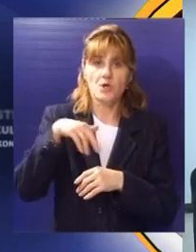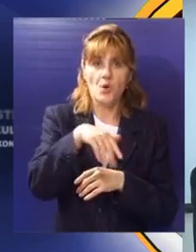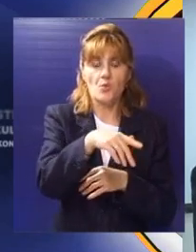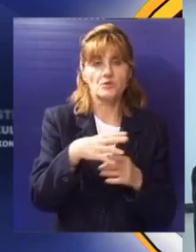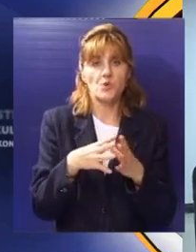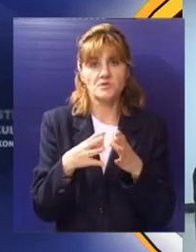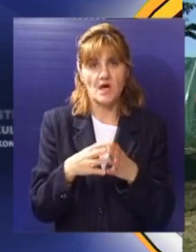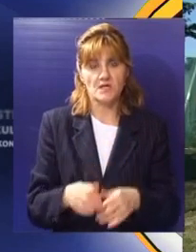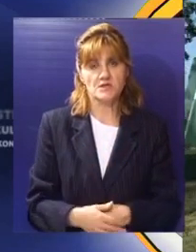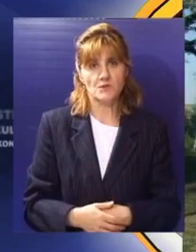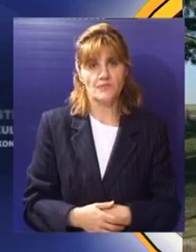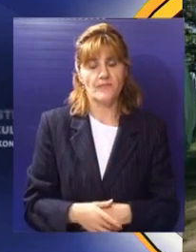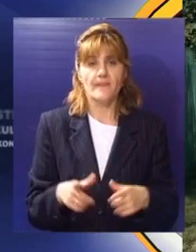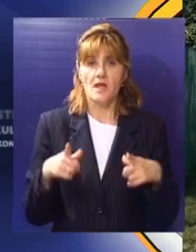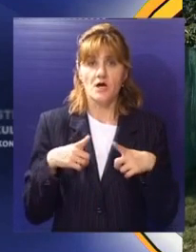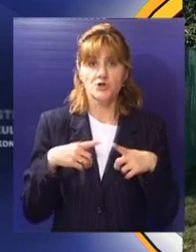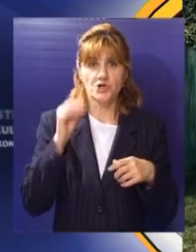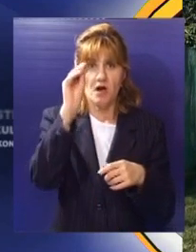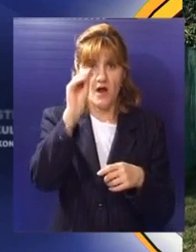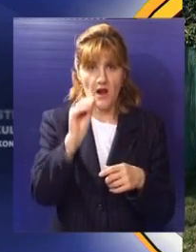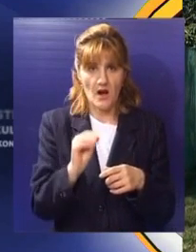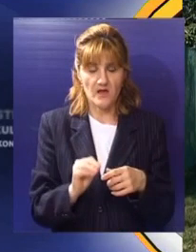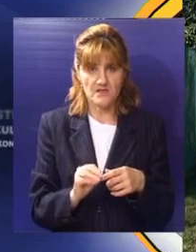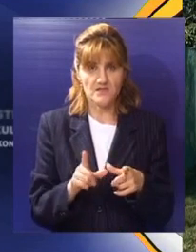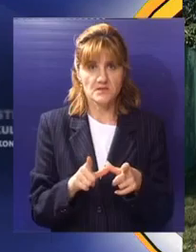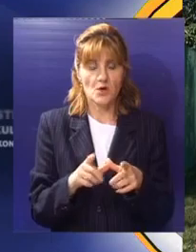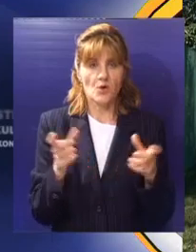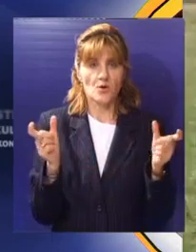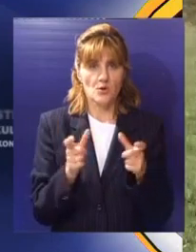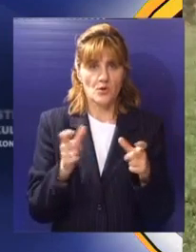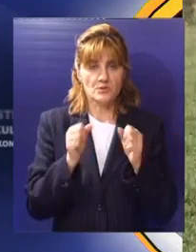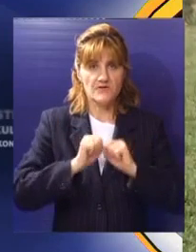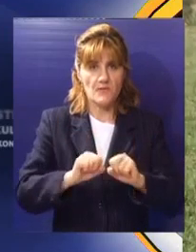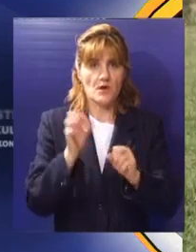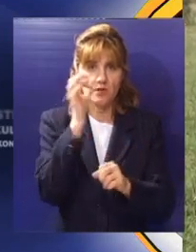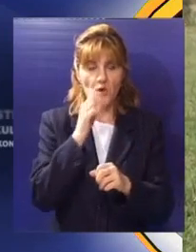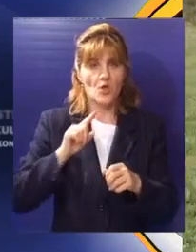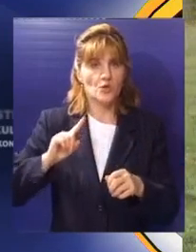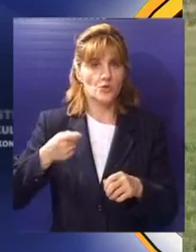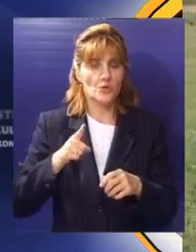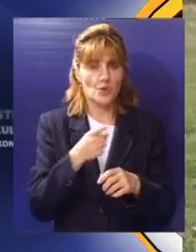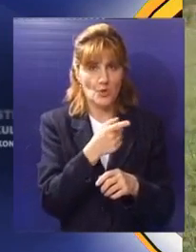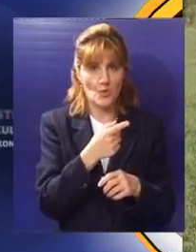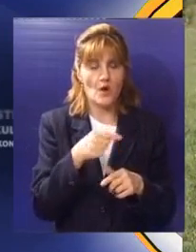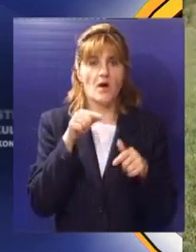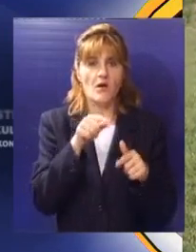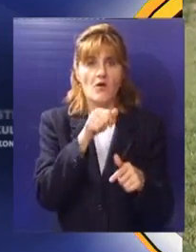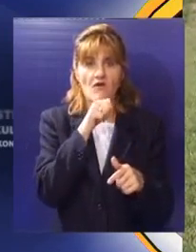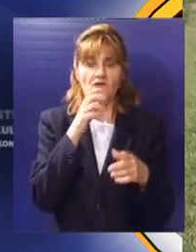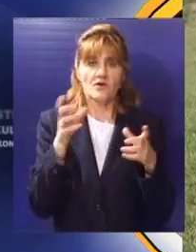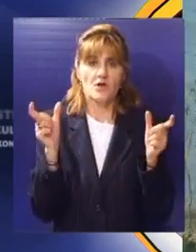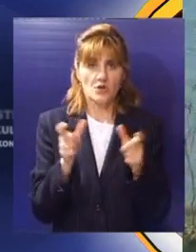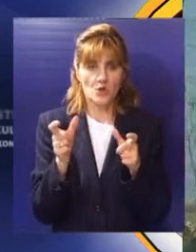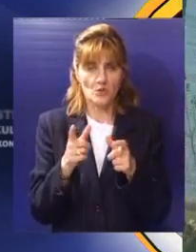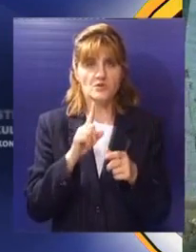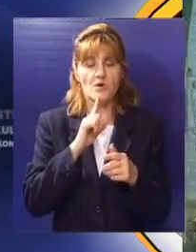uđe u zajednicu. Lista čekanja za ulozak u zajednicu Hosanu kod novog žednika je duga. Humanitarnoterapijska